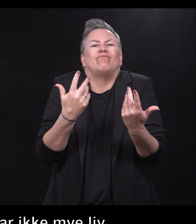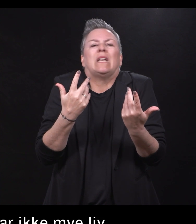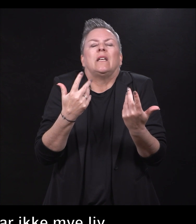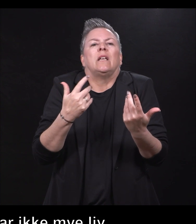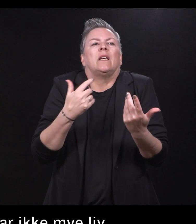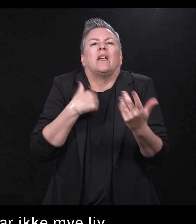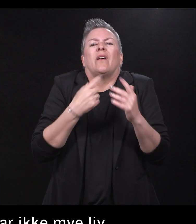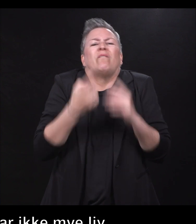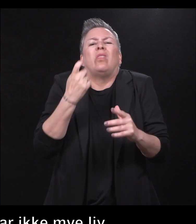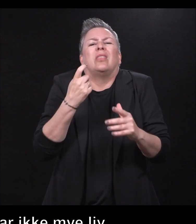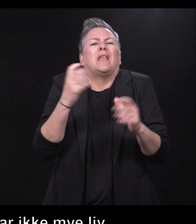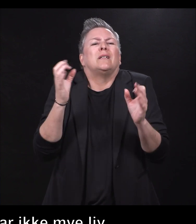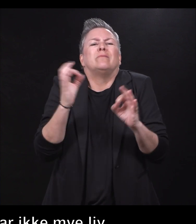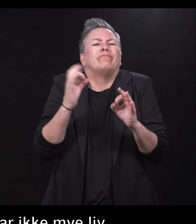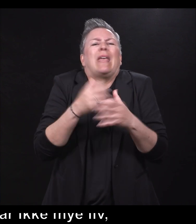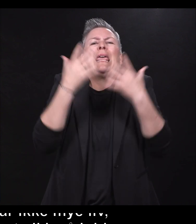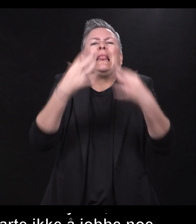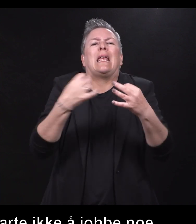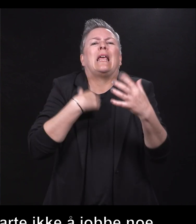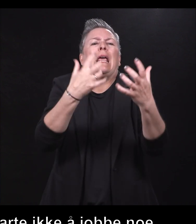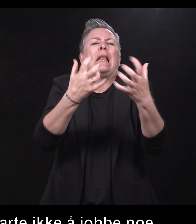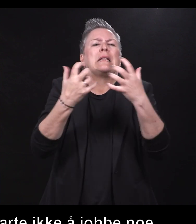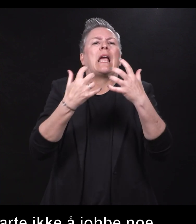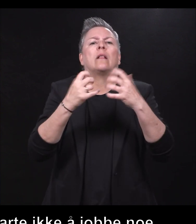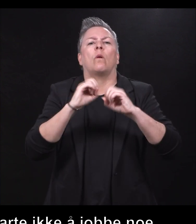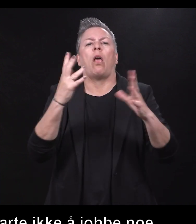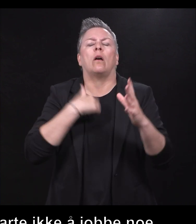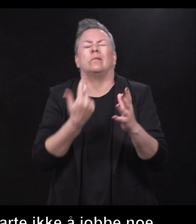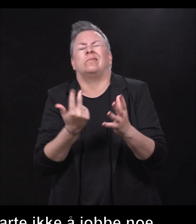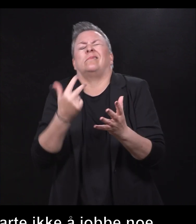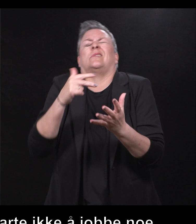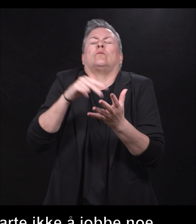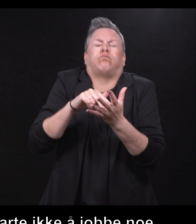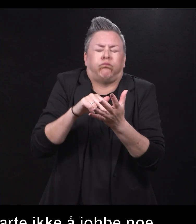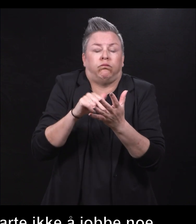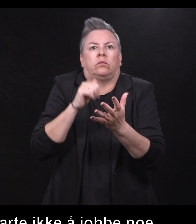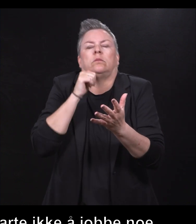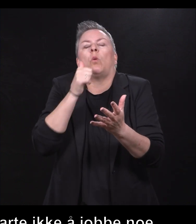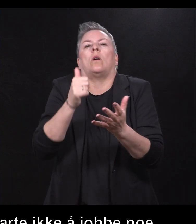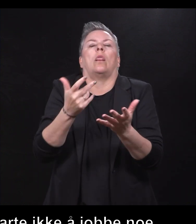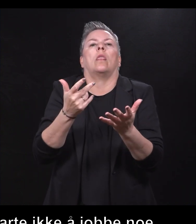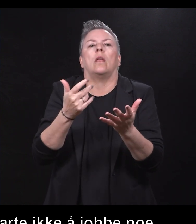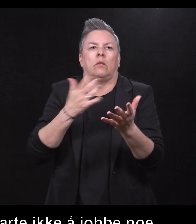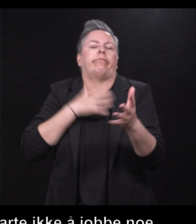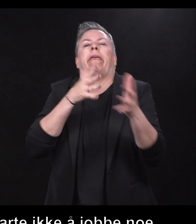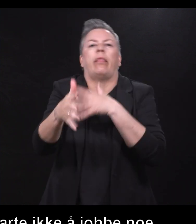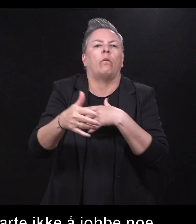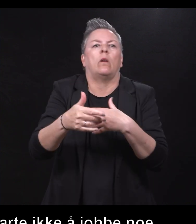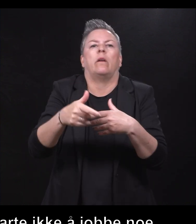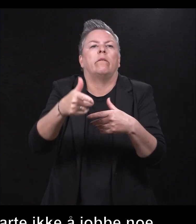Jeg fant ingenting som jeg var interessert noe i til at jeg klarte å komme meg opp på morgenen og klarte det og ville gjennomføre.